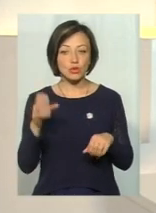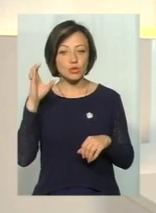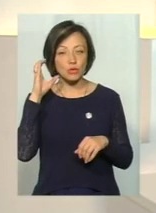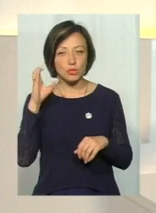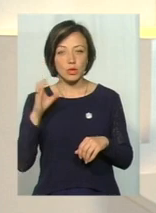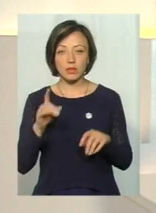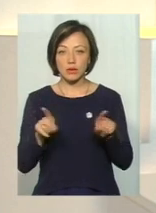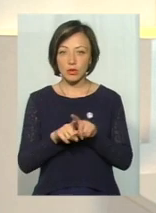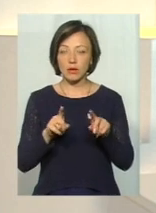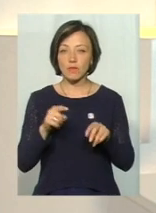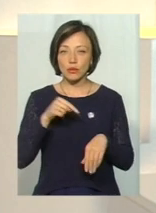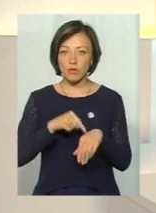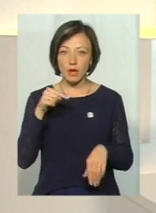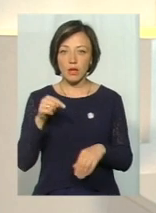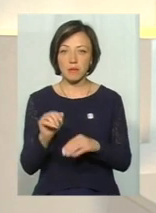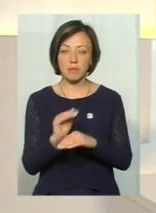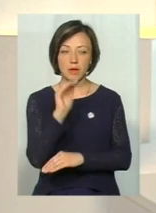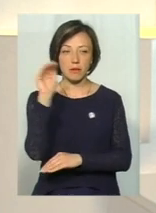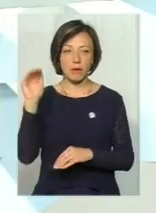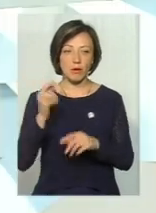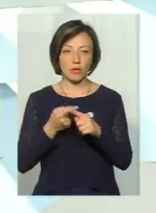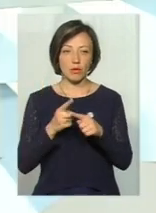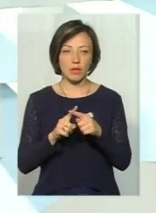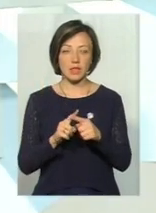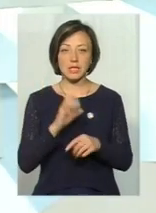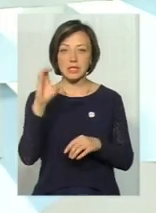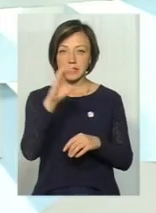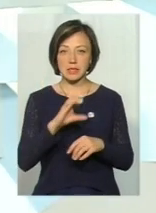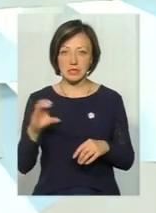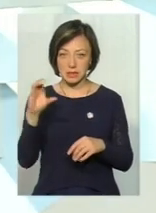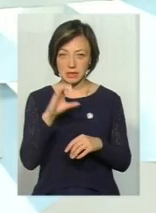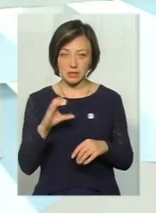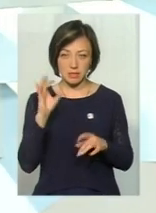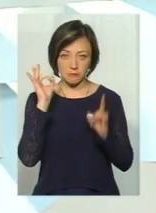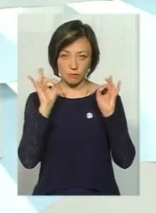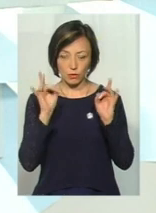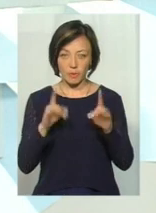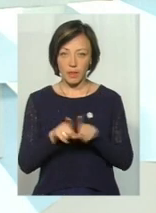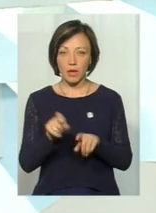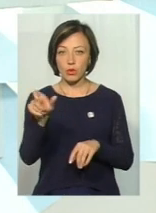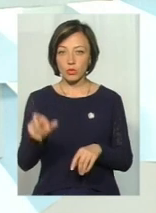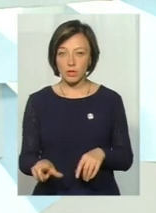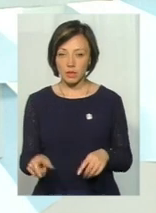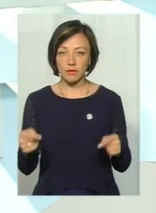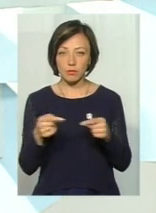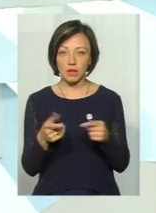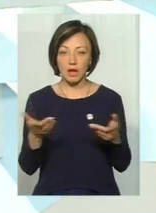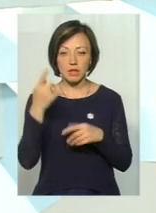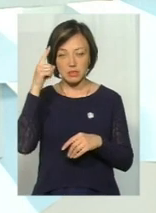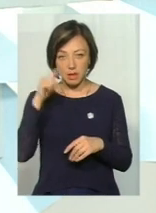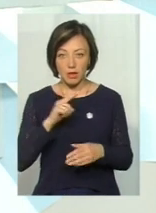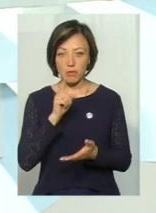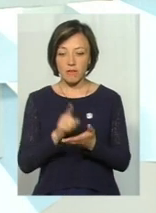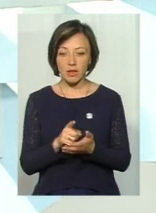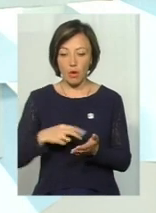відчувають небезпеку, вони піднімають свою голову і починають сичати. І людина, відповідно, яка знає, вона